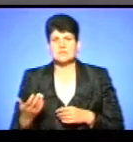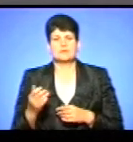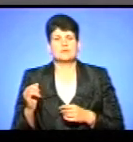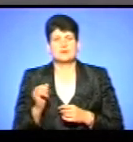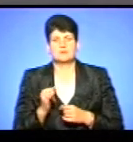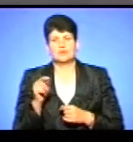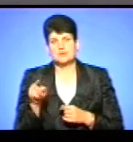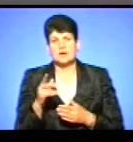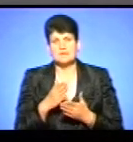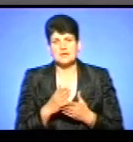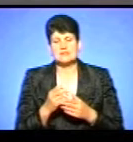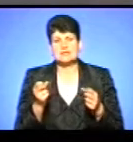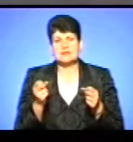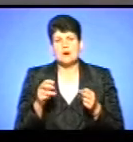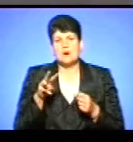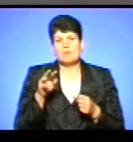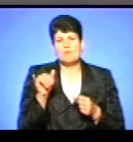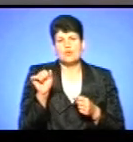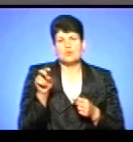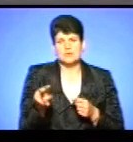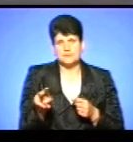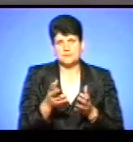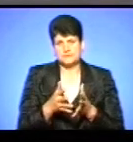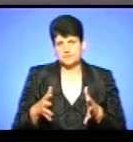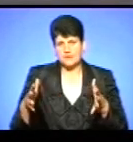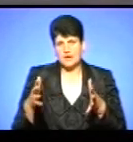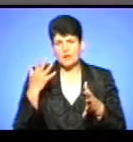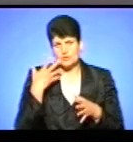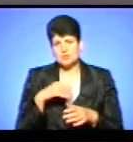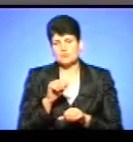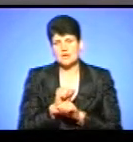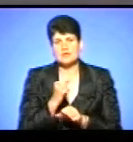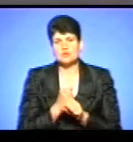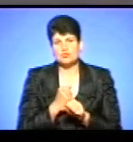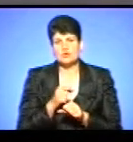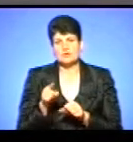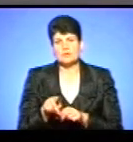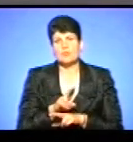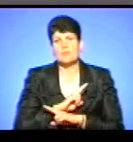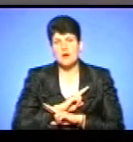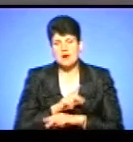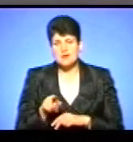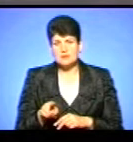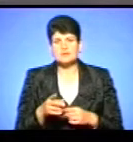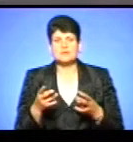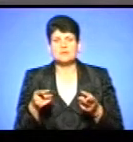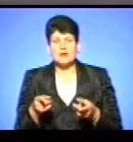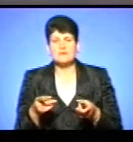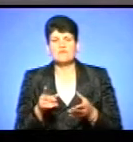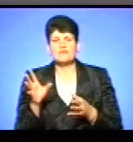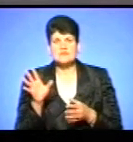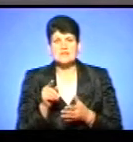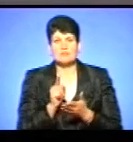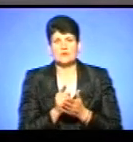мул такий, який, коли зупиниться робота очисних споруд, він просто вмирає. Має бути все